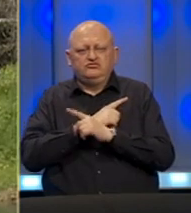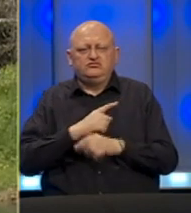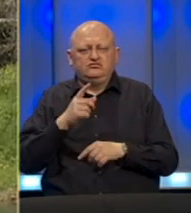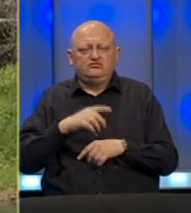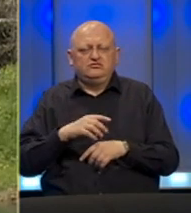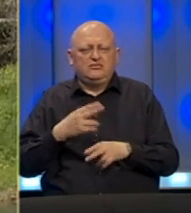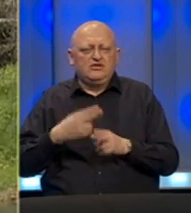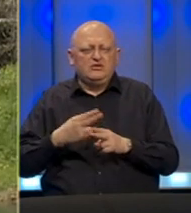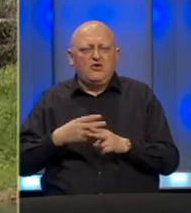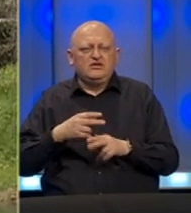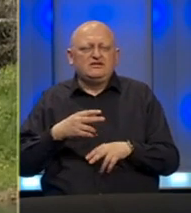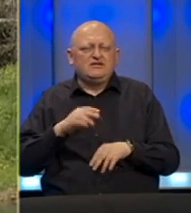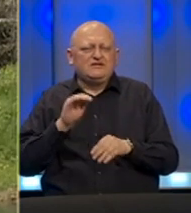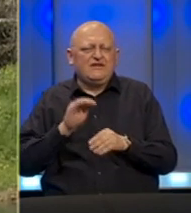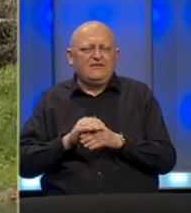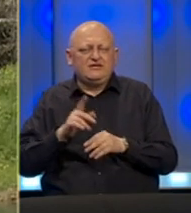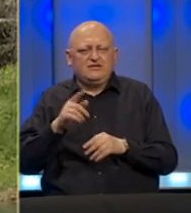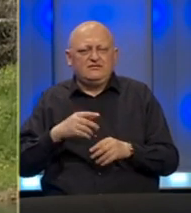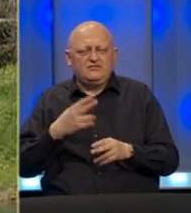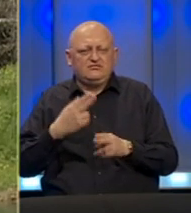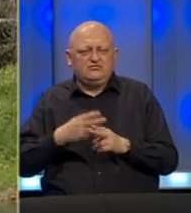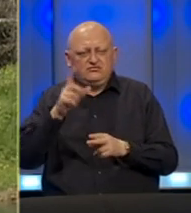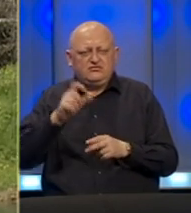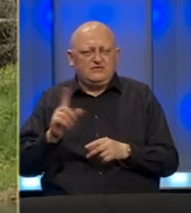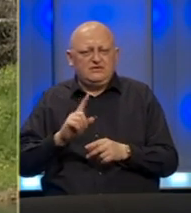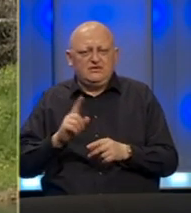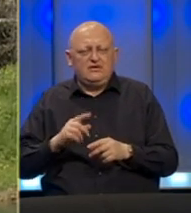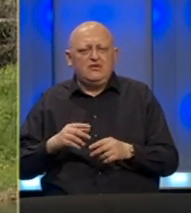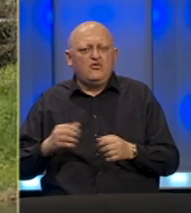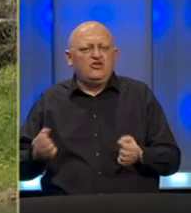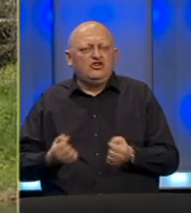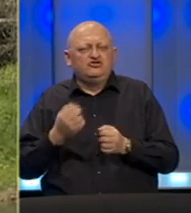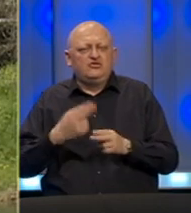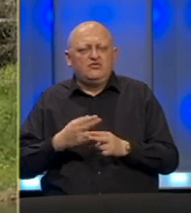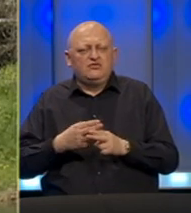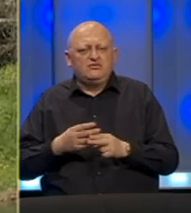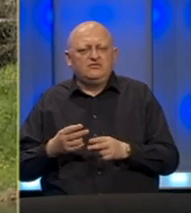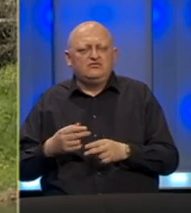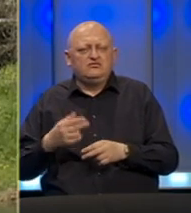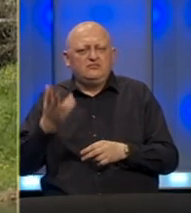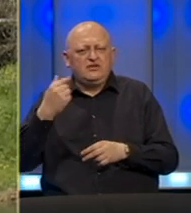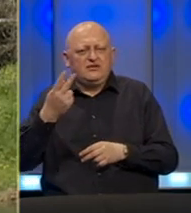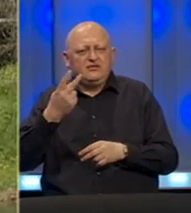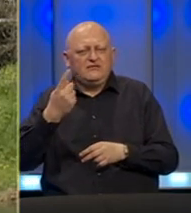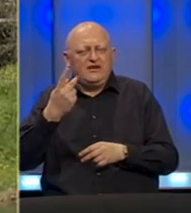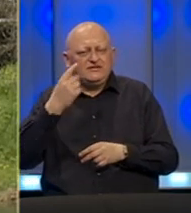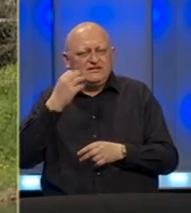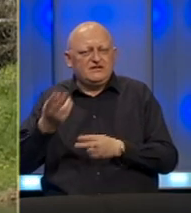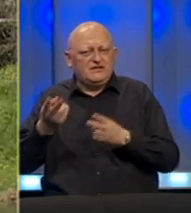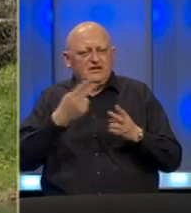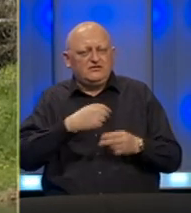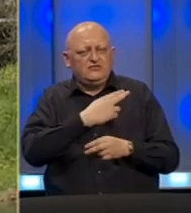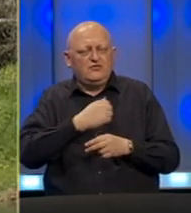klinici za infektivne bolesti. Preminuli pacijent nije imao hroničnih oboljenja, hospitalizovan je prije 21 dan